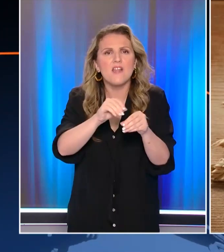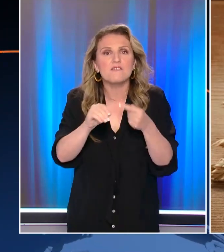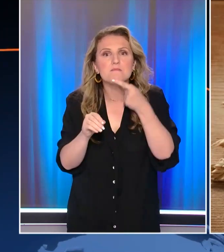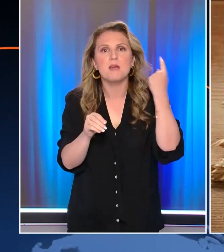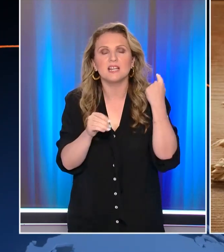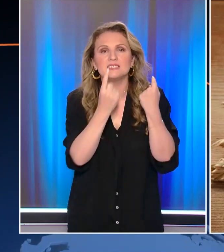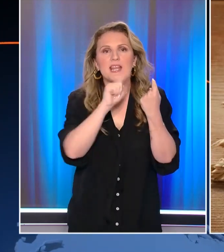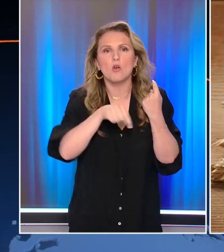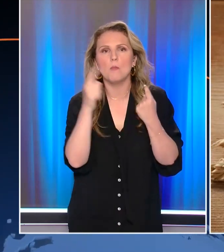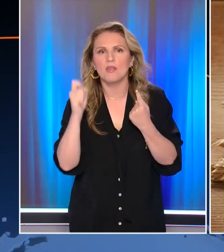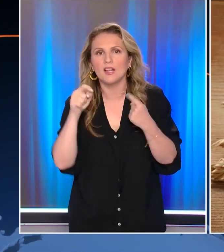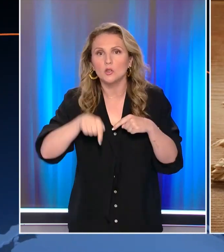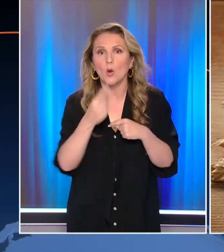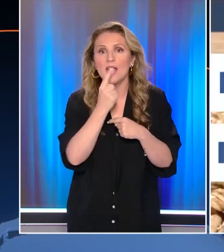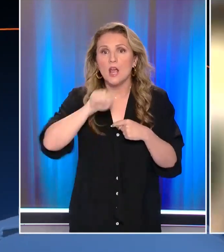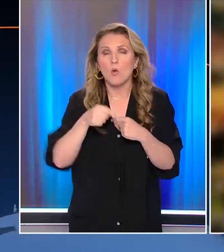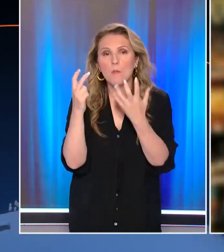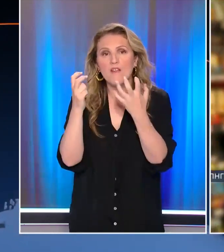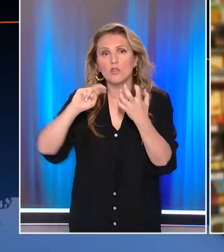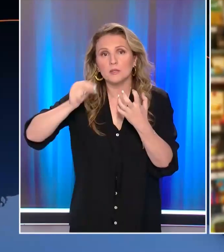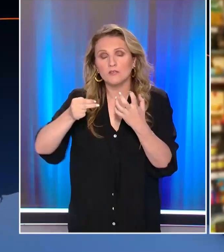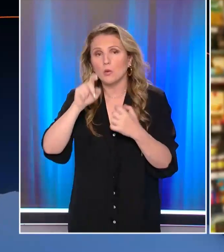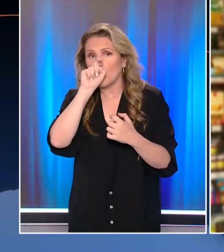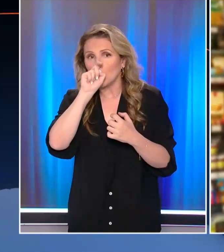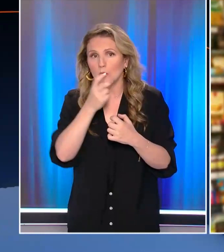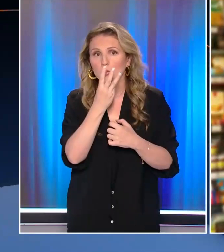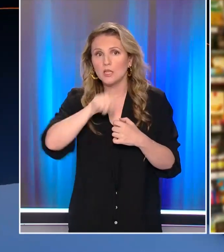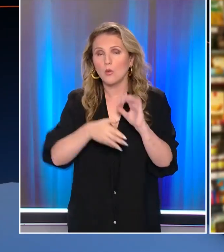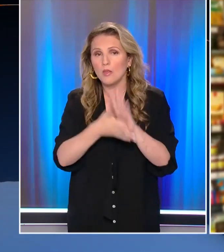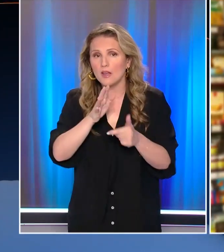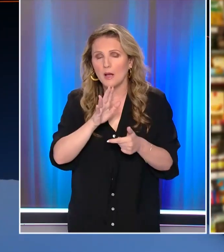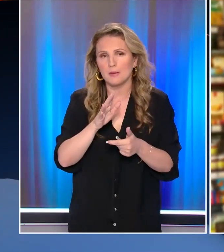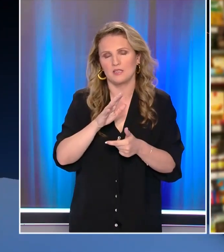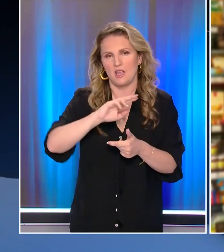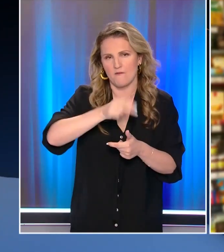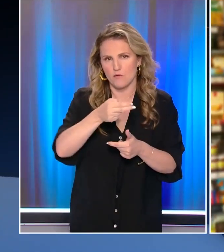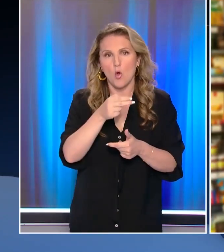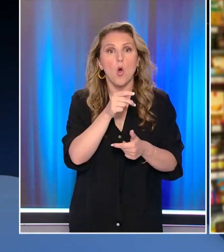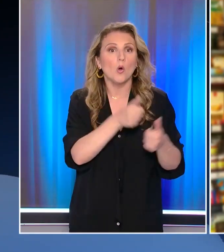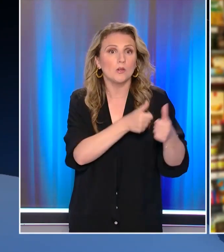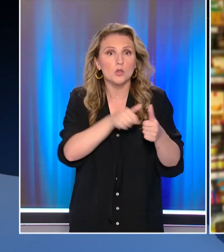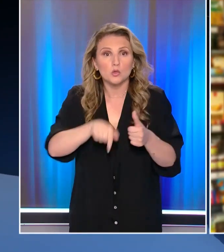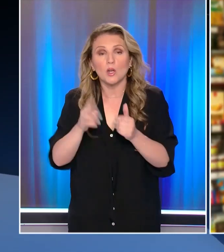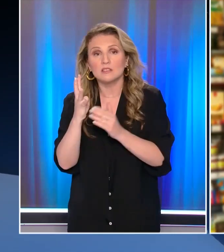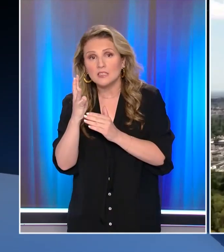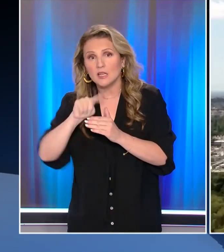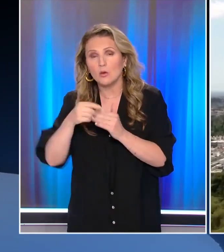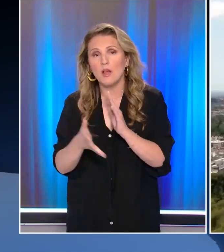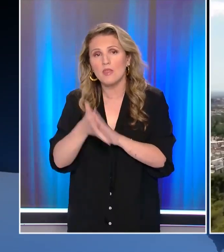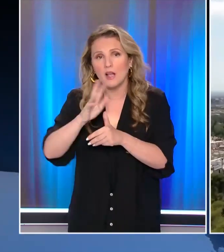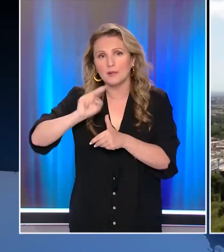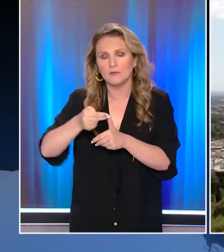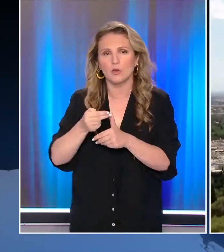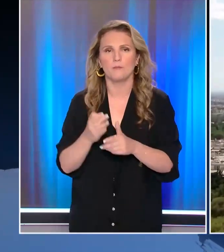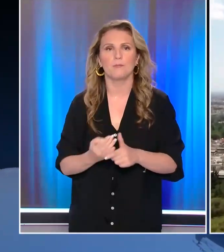1,10 πέρσι πολείται τώρα προς 1,70 ευρώ και το κοτόπουλο από τα 3,15 το περσινό Ιούνιο στα 4,15 ευρώ φέτος Την